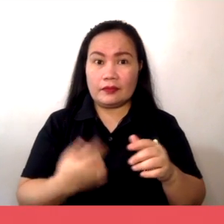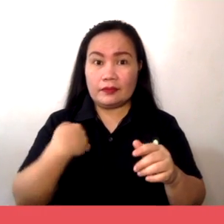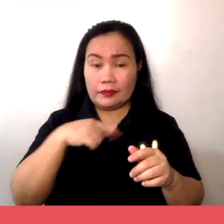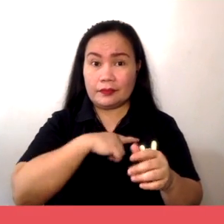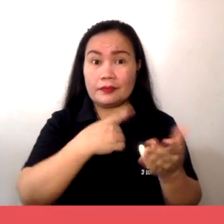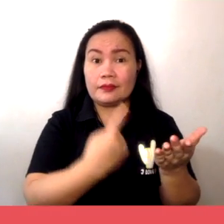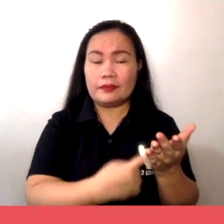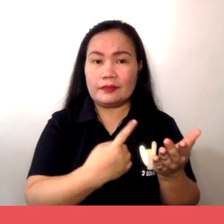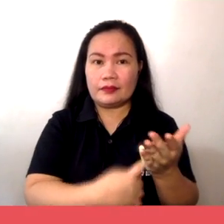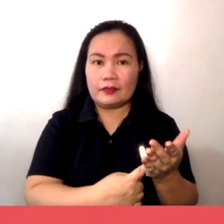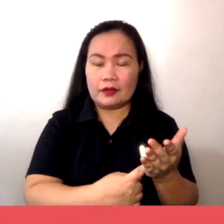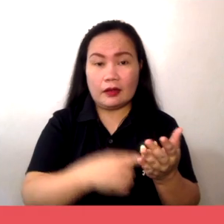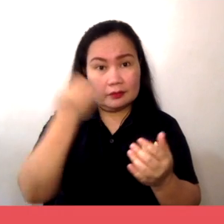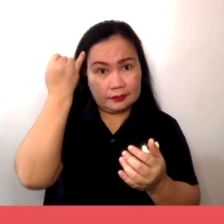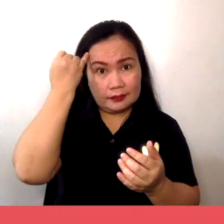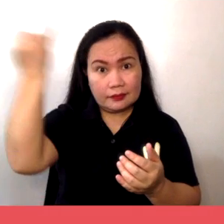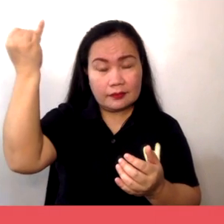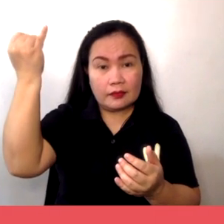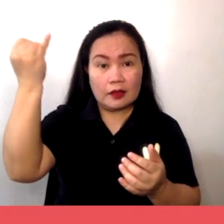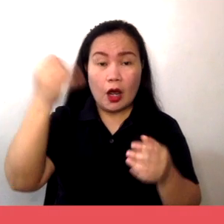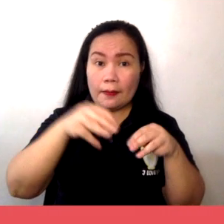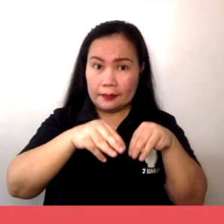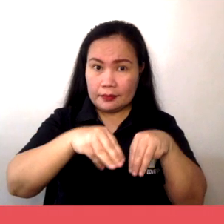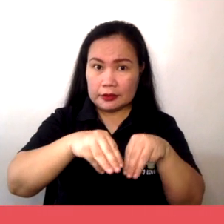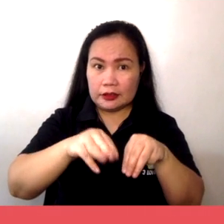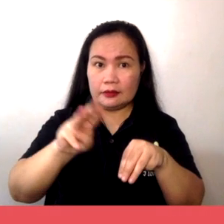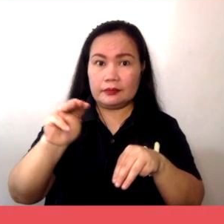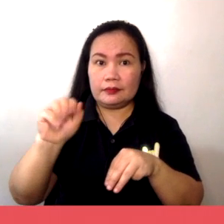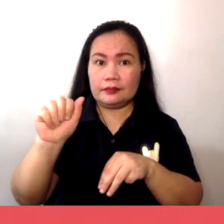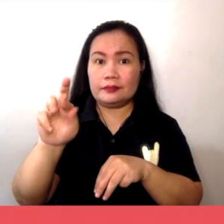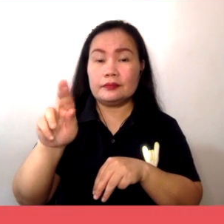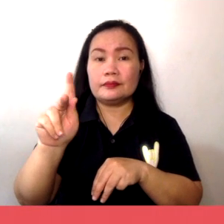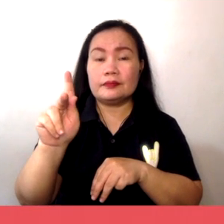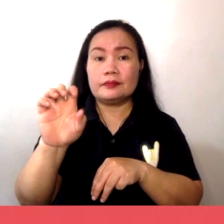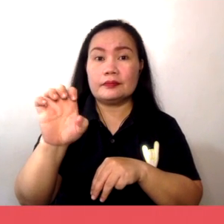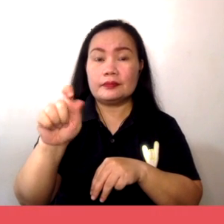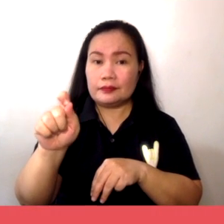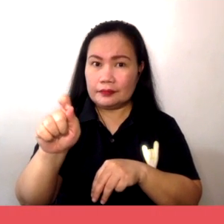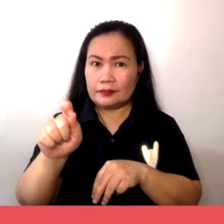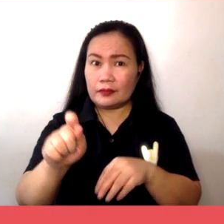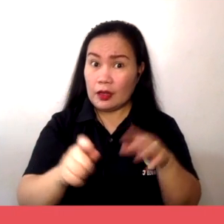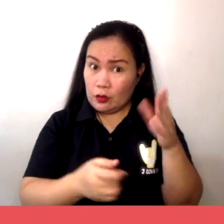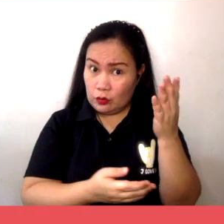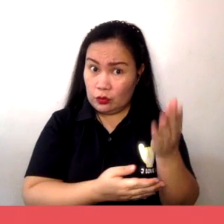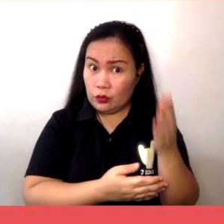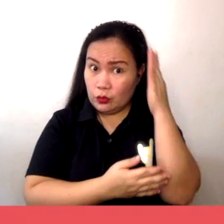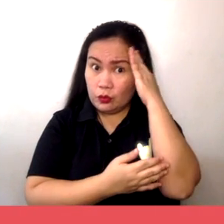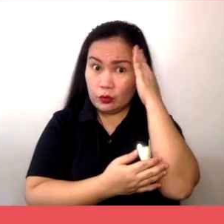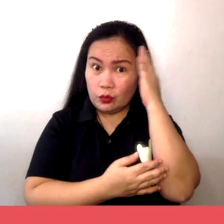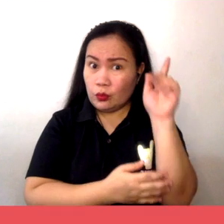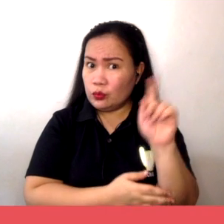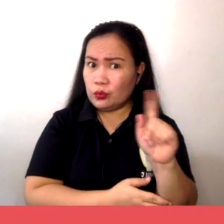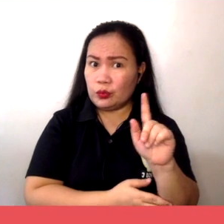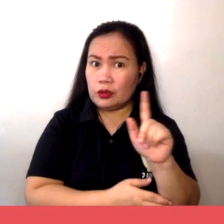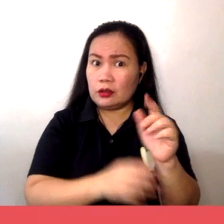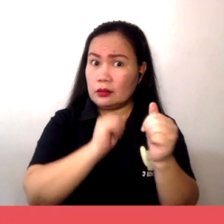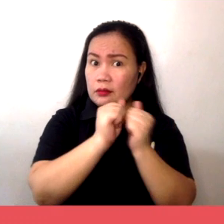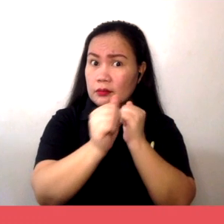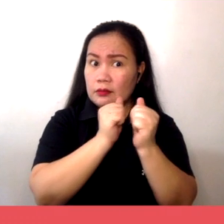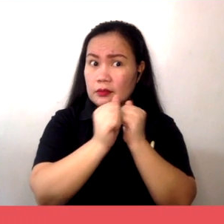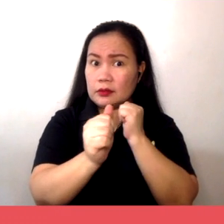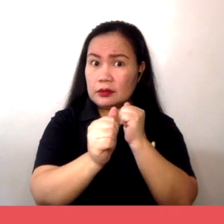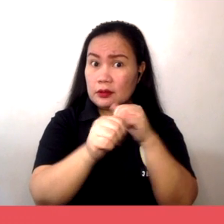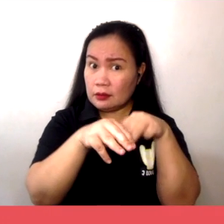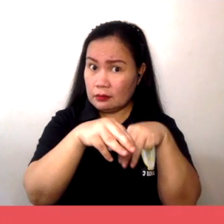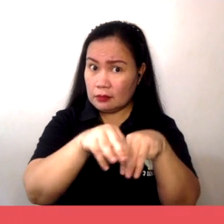Atin munang talakayin ang konsepto ng pamilyar. So, balit, pamilyar ka ba kung ano ang ibig